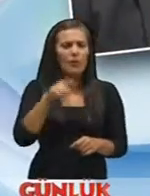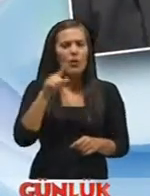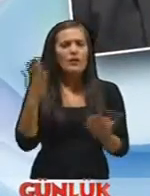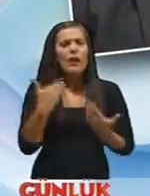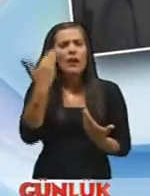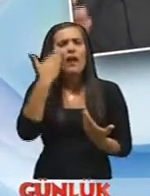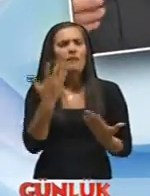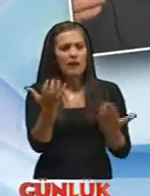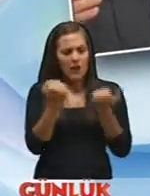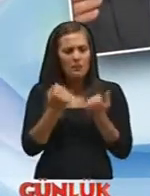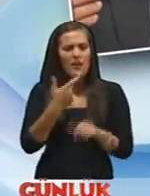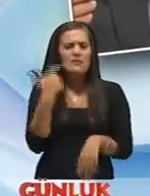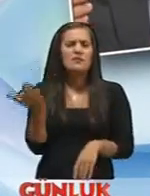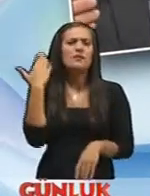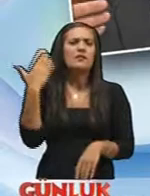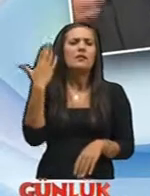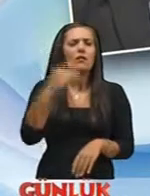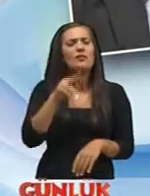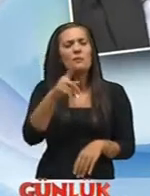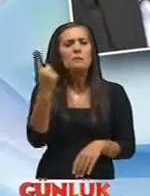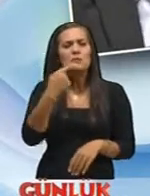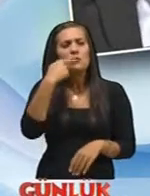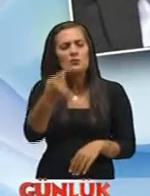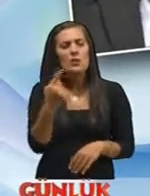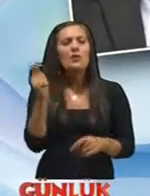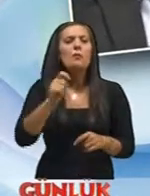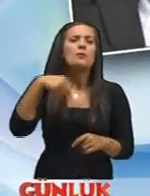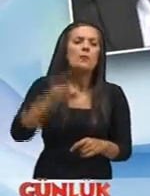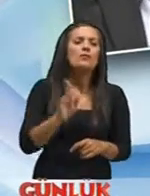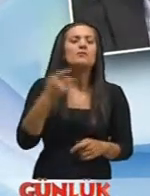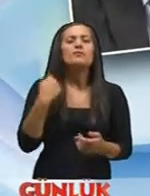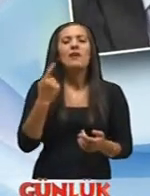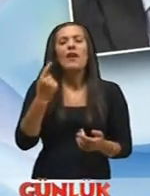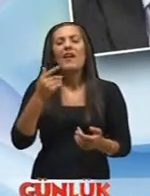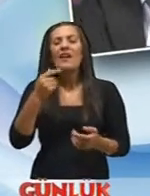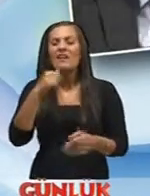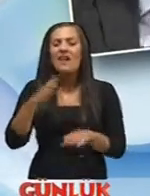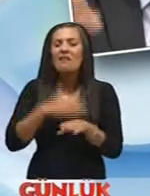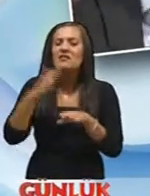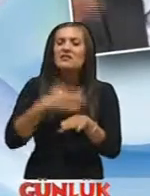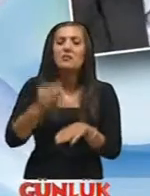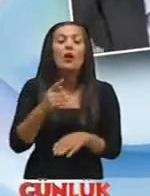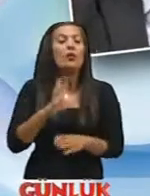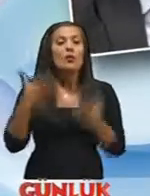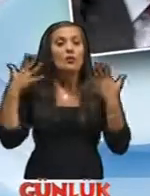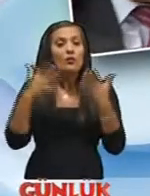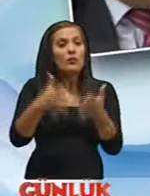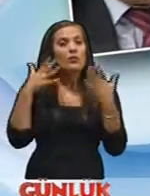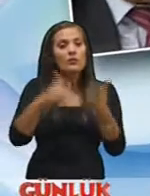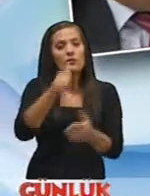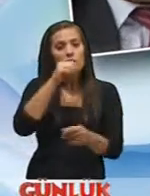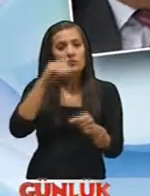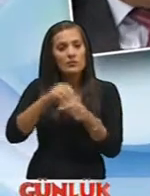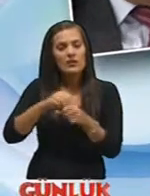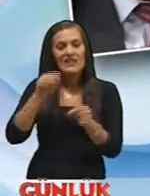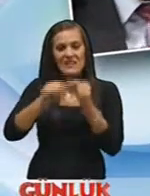keyif aldım ki yani eskiden olduğu gibi işte bir şey söylenir yapılmaz veya işte sürünce medekal. Hayır. Gürül gürül çalışıyor. Kıbrıs